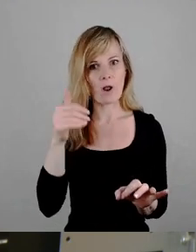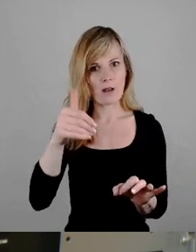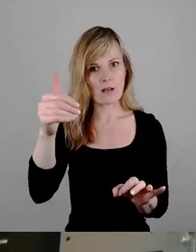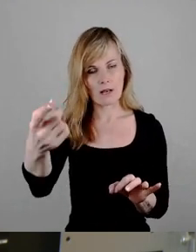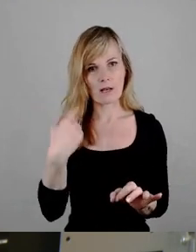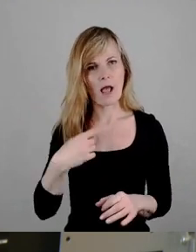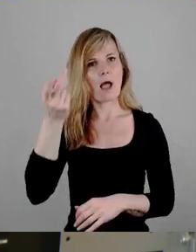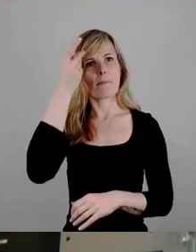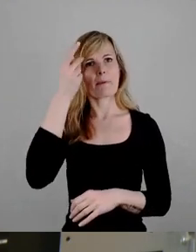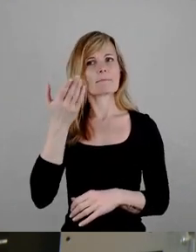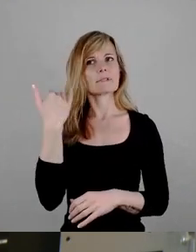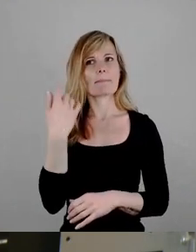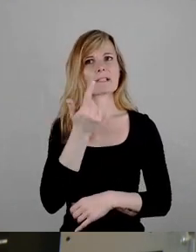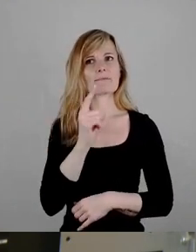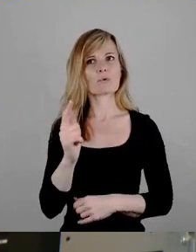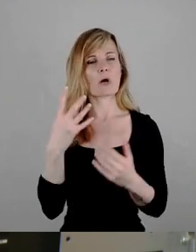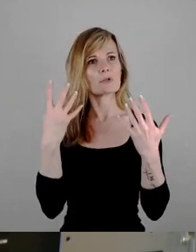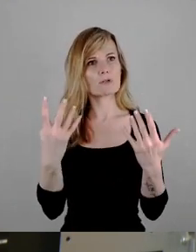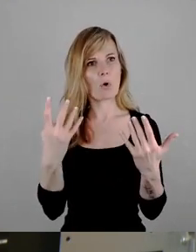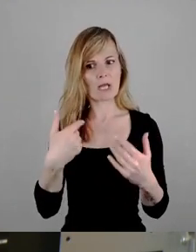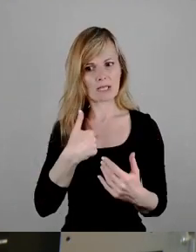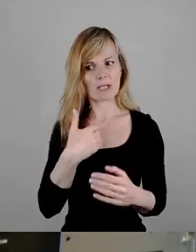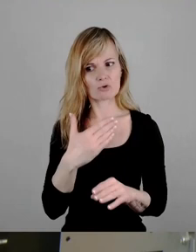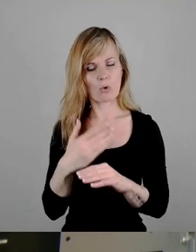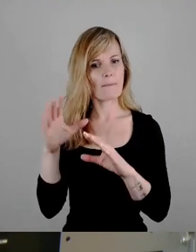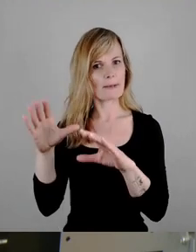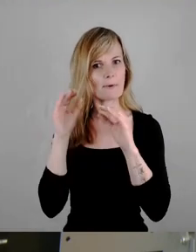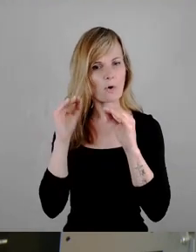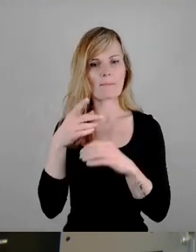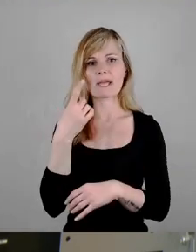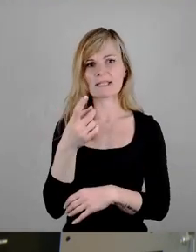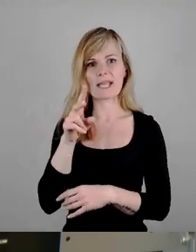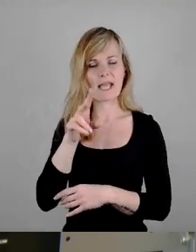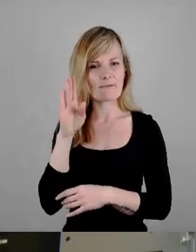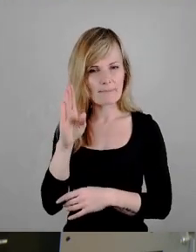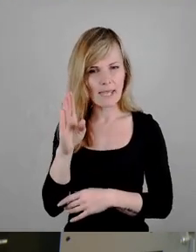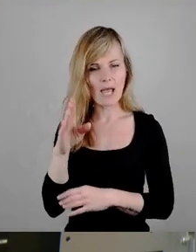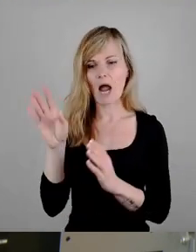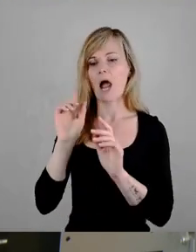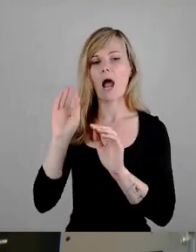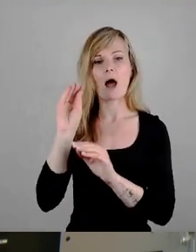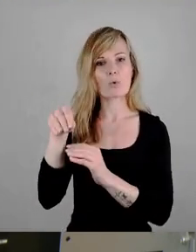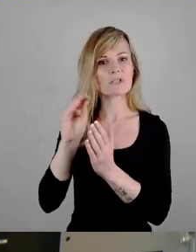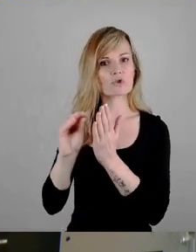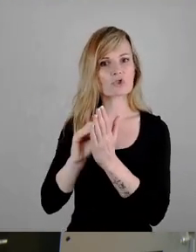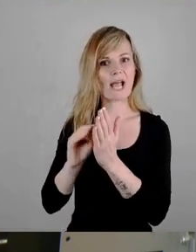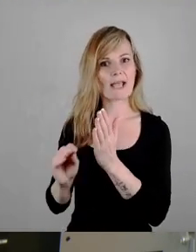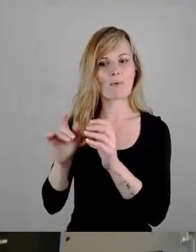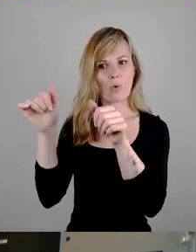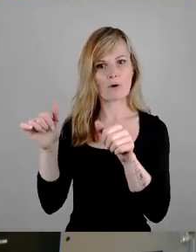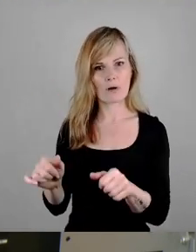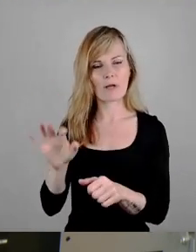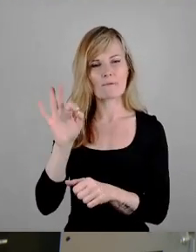habe ich mitbekommen, dass der DFB damals die Ausschreibung für die U21-WM